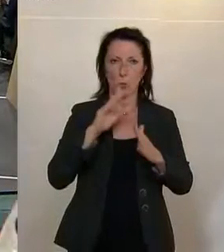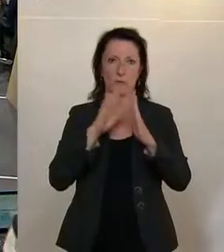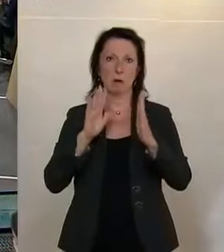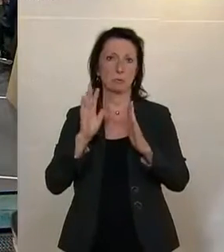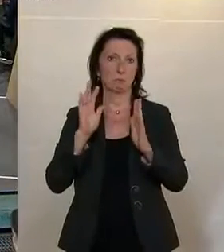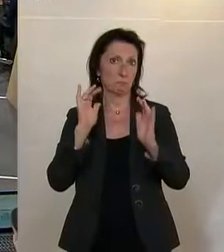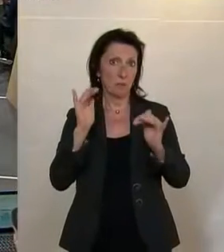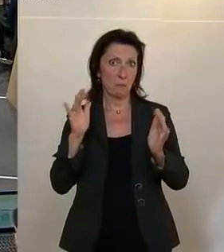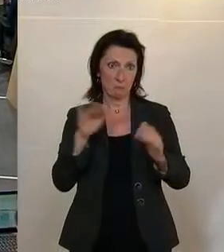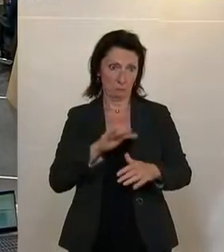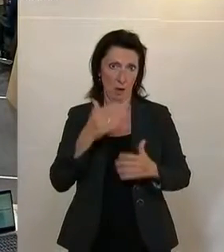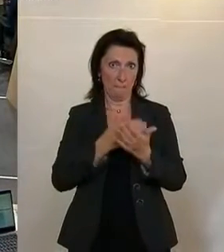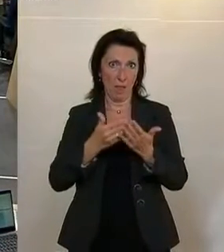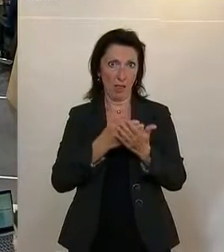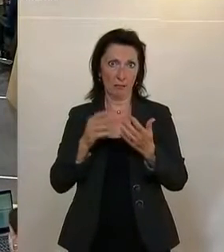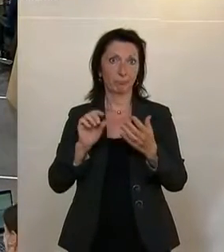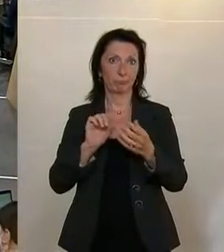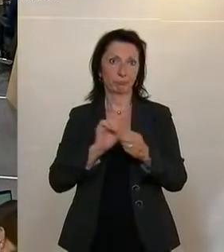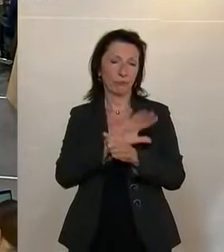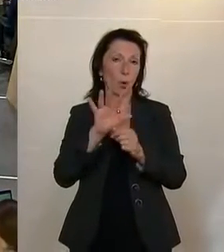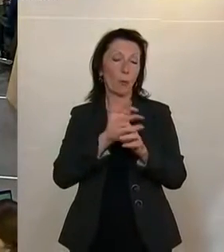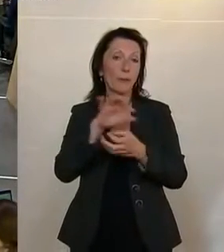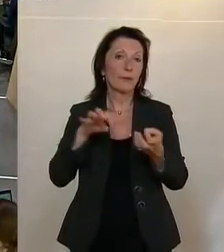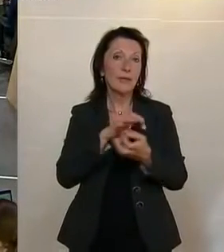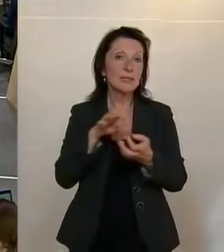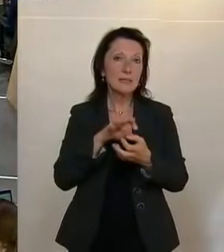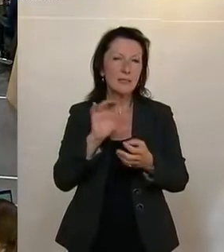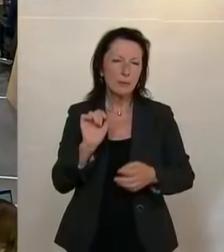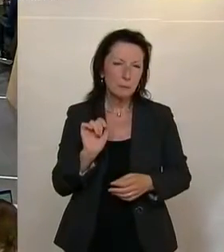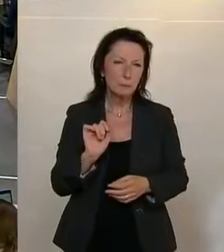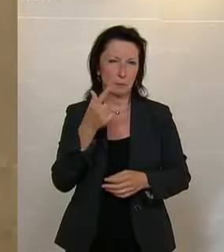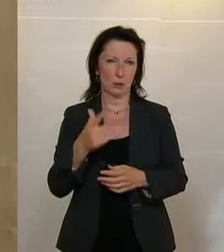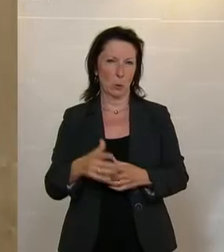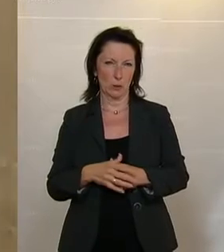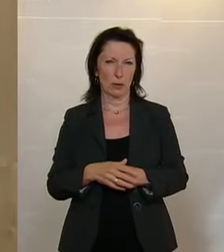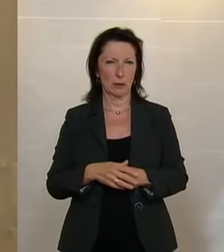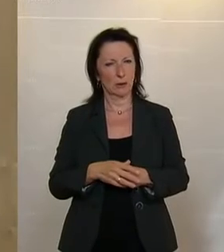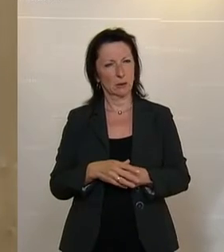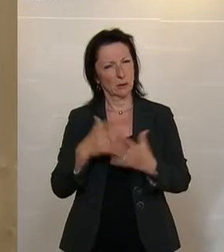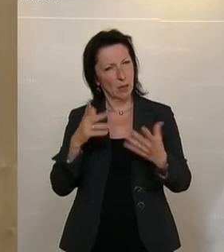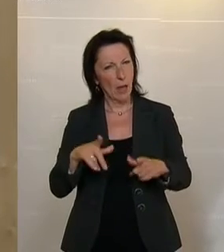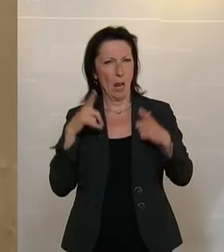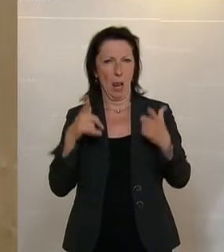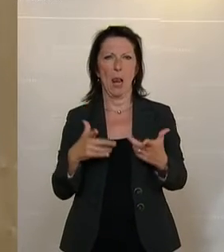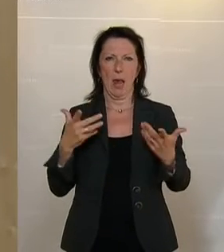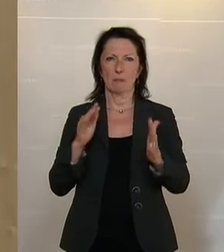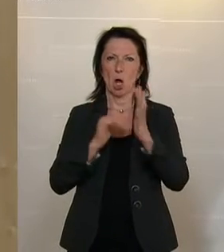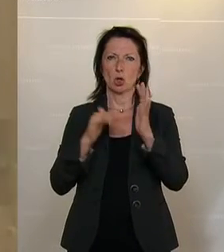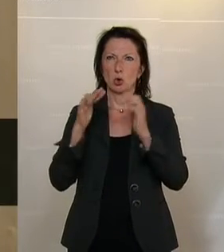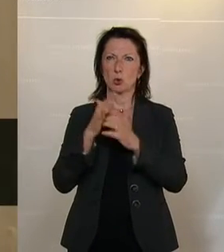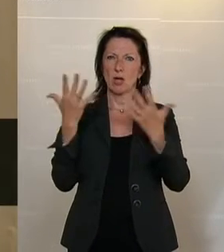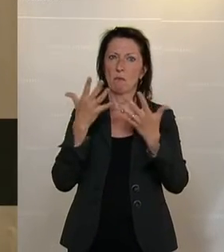Und ebenfalls von den News kommt die nächste Rednerin, Martina Künzberg-Sarre. Die Stärken und Schwächen dieses Systems